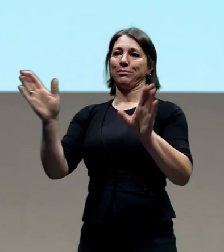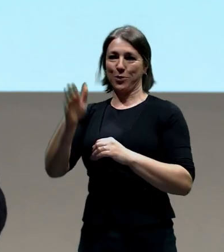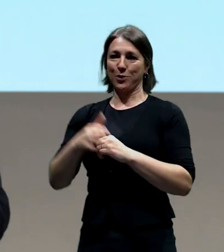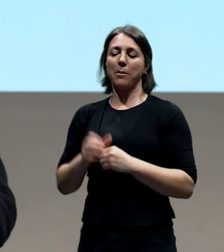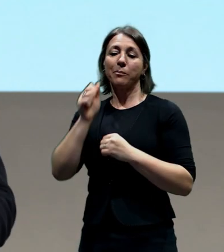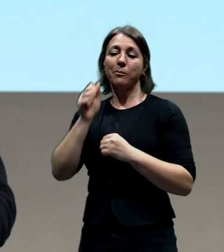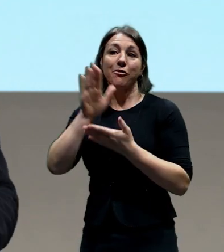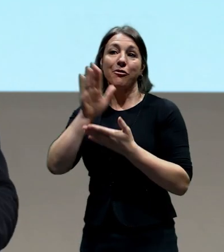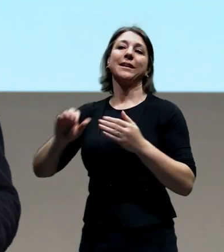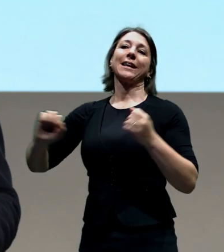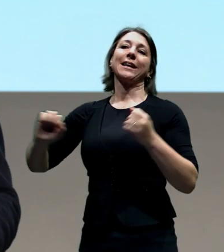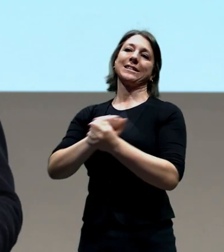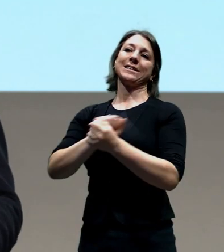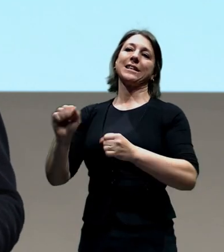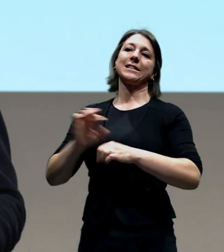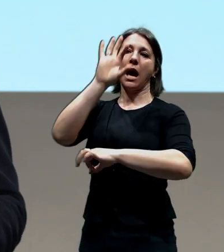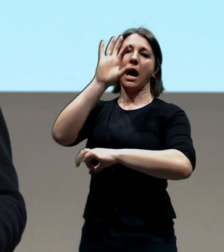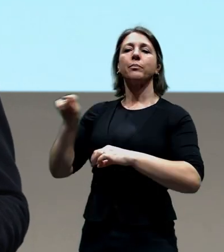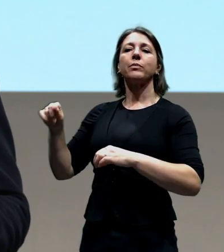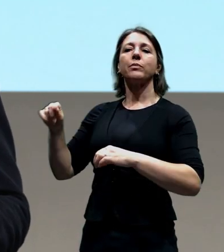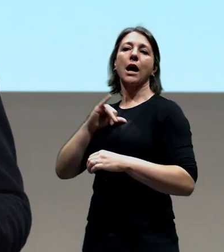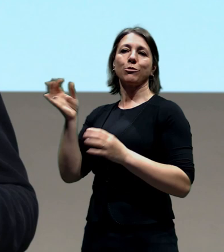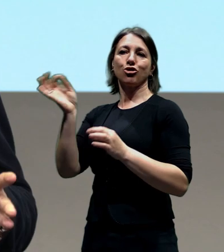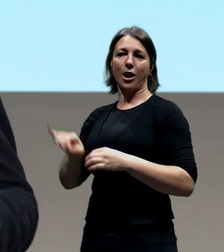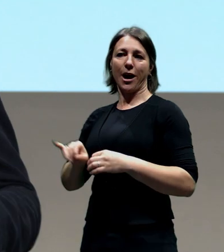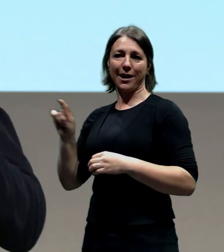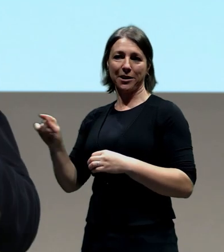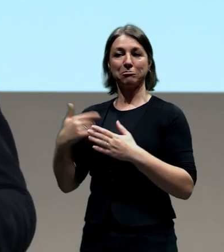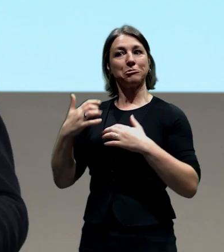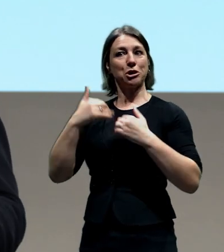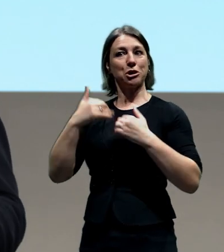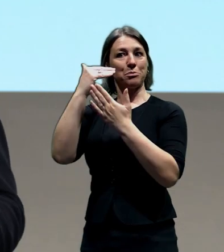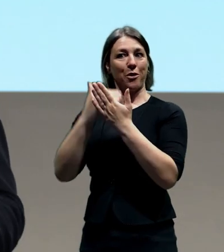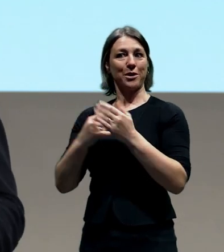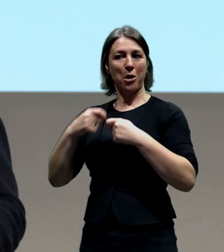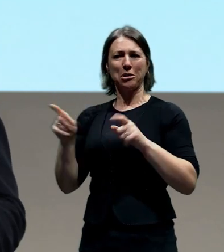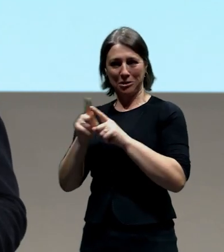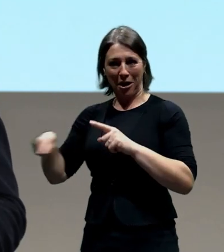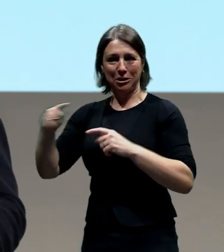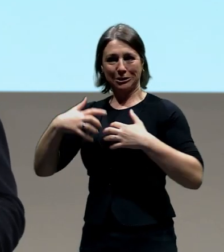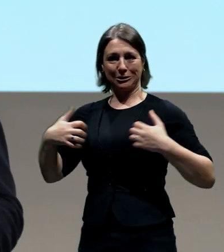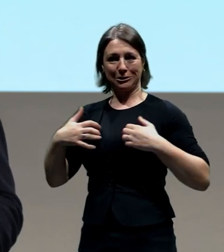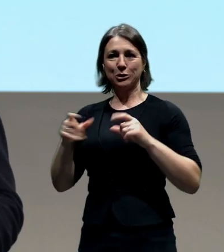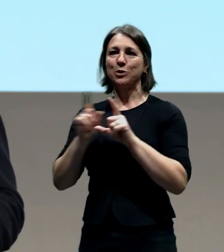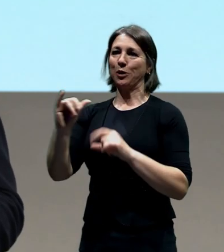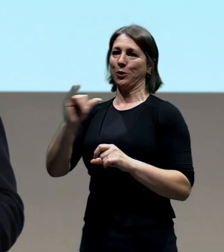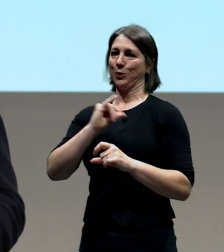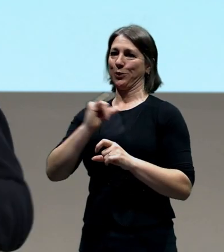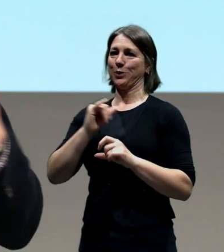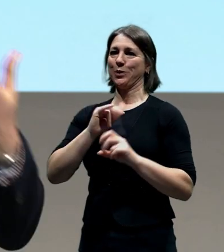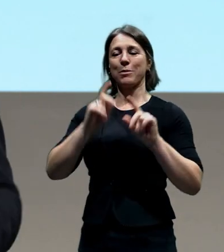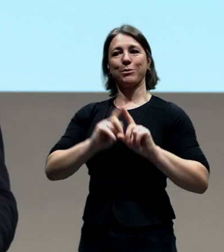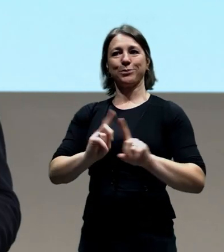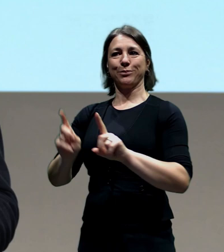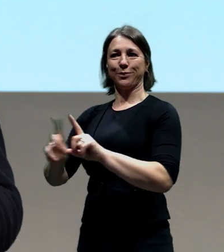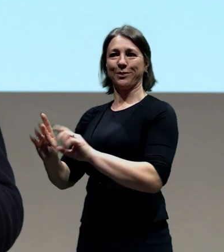tady budeme mít opět architekturu Adama Štěcha. Takže já se na to určitě těším. Vy byste měli taky, protože ta nabídka je zajímavá. Teď